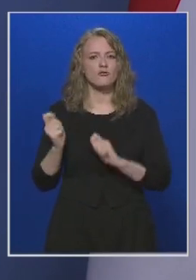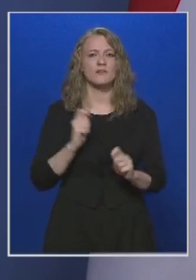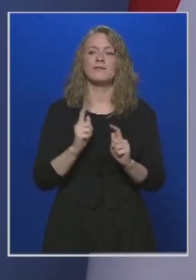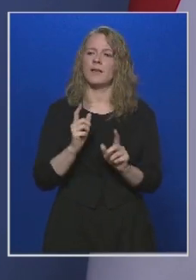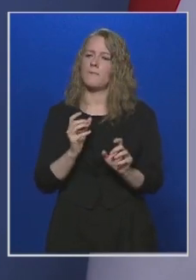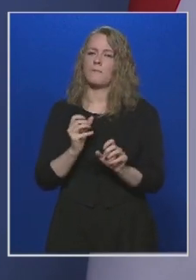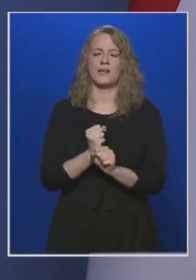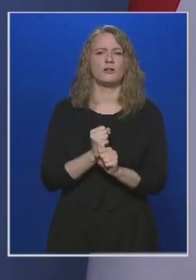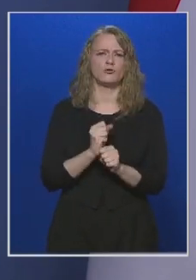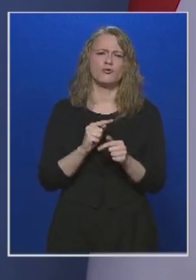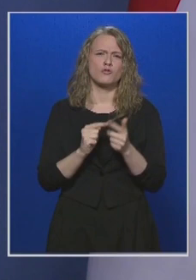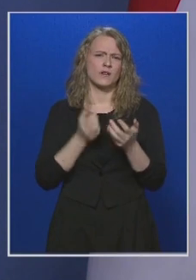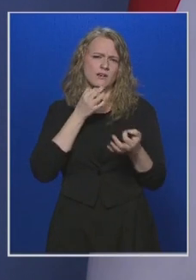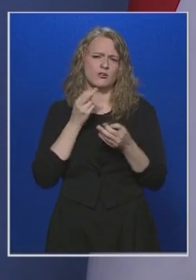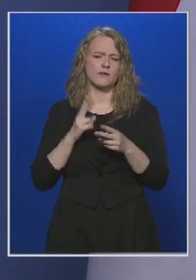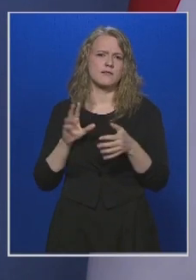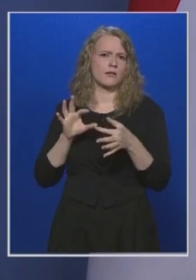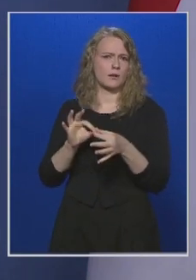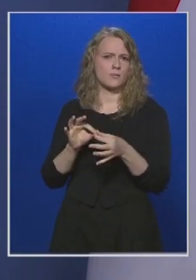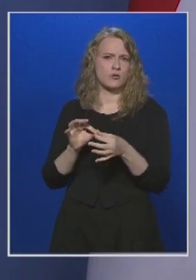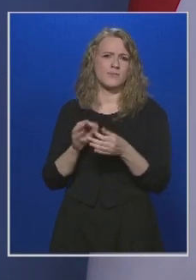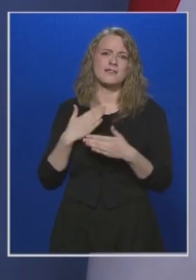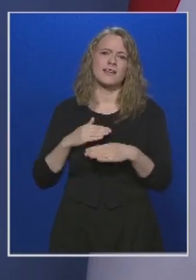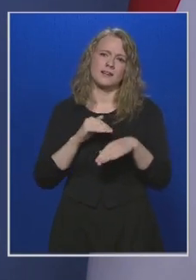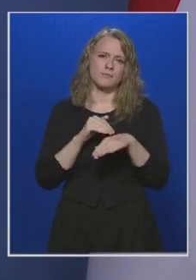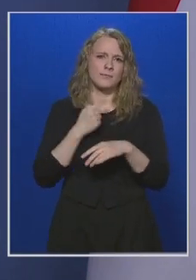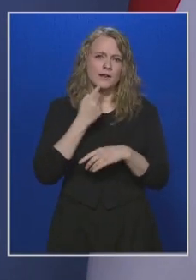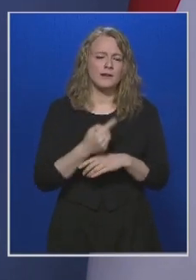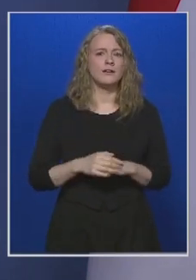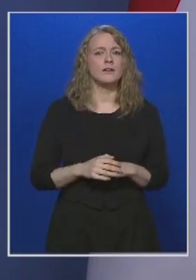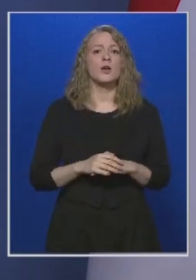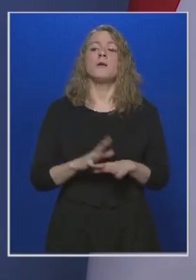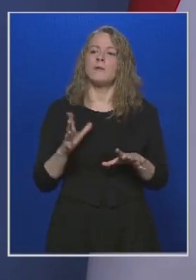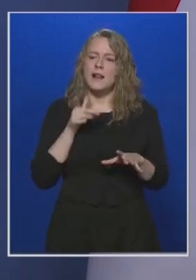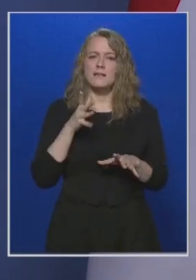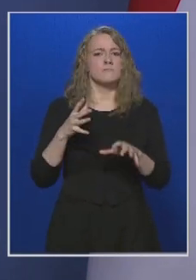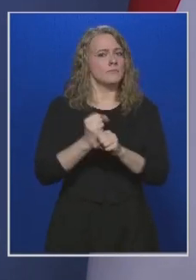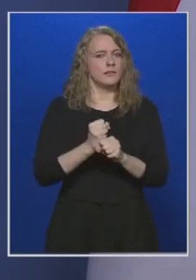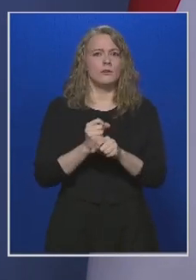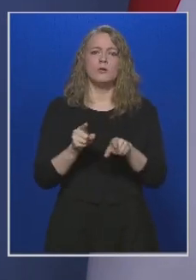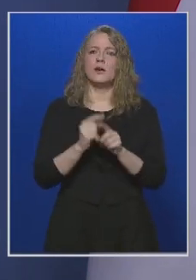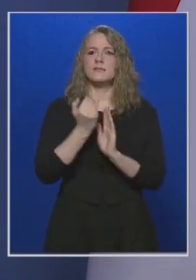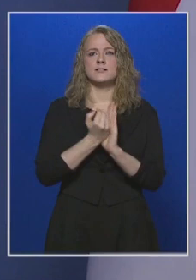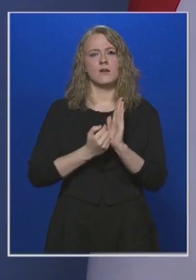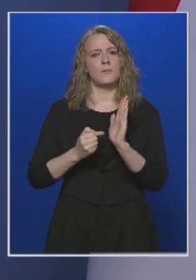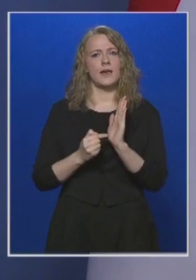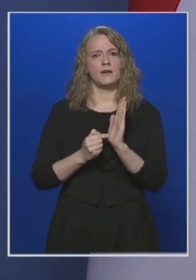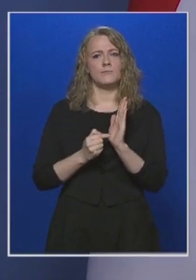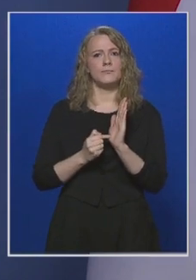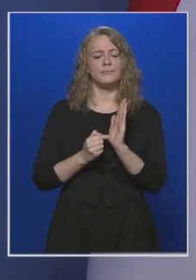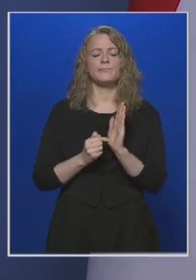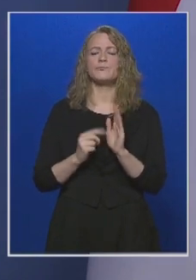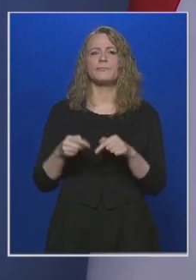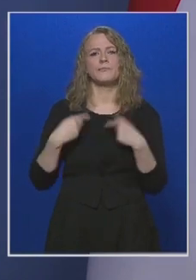fogjuk tartani, és számtalan kérdés is van ezzel kapcsolatosan, úgyhogy ezt előre szeretnénk bocsájtani, hogy be fogjuk tartani azt a szabályt, hogy miután